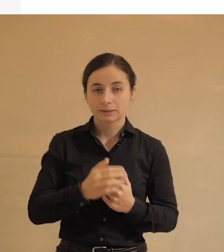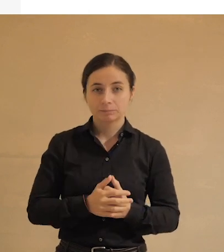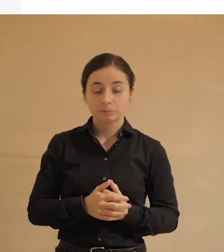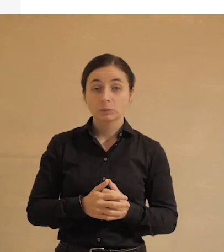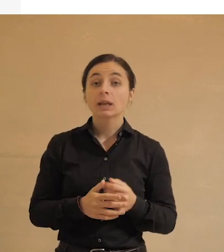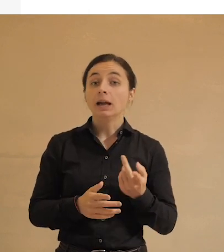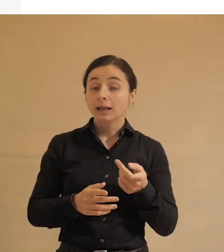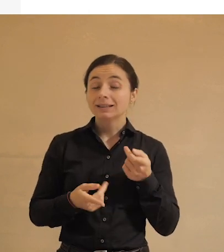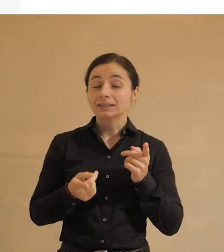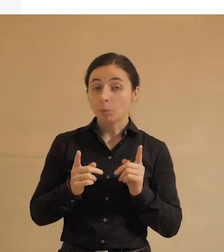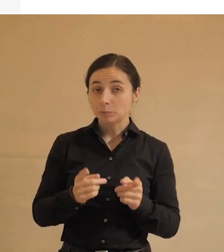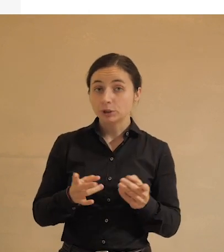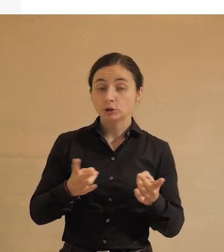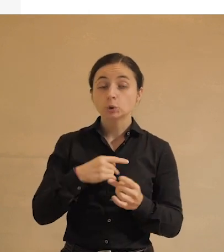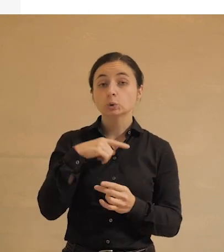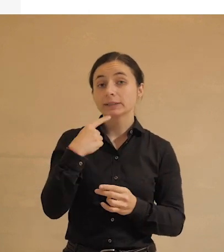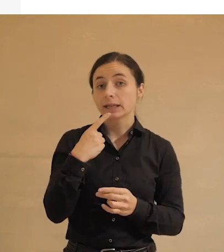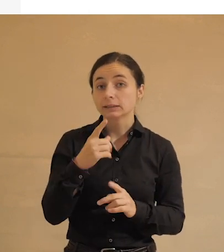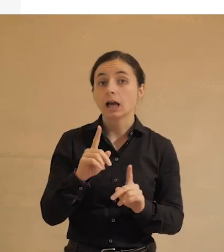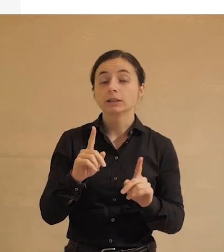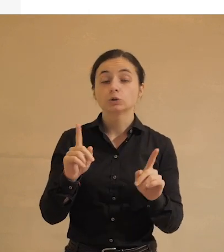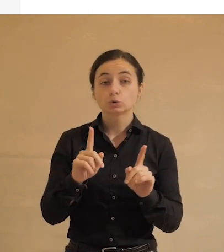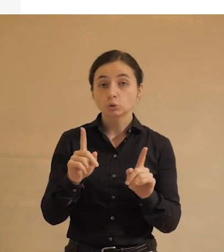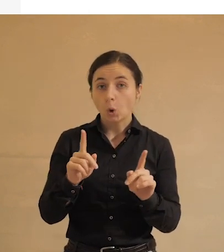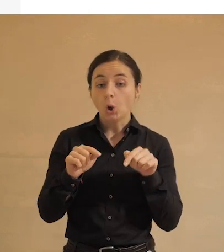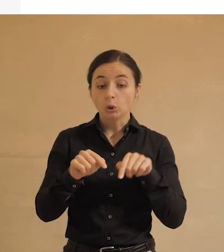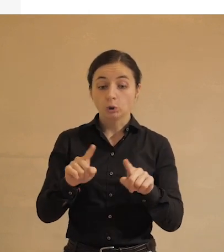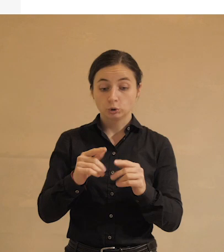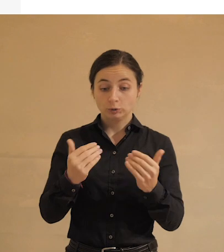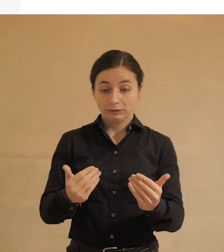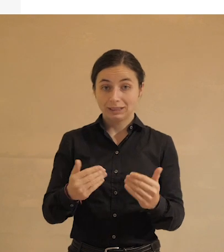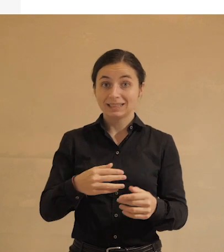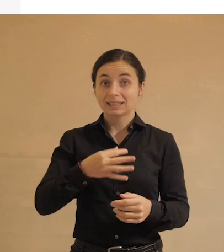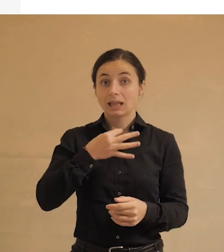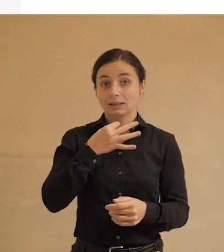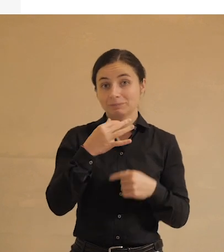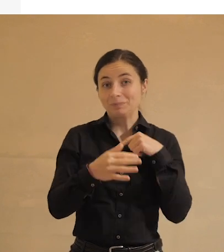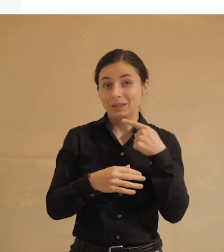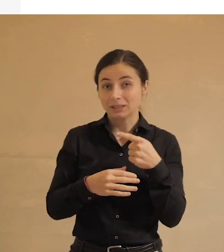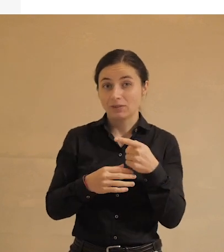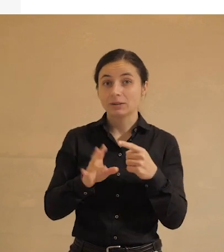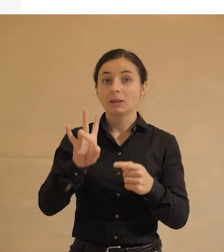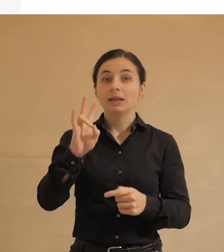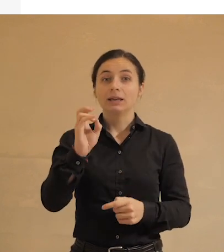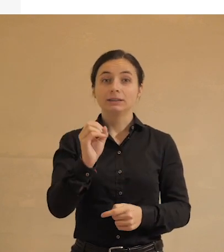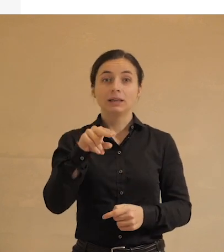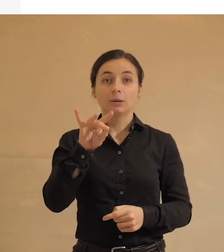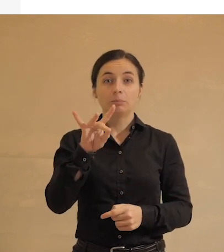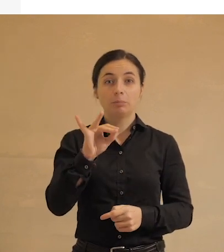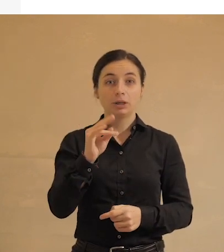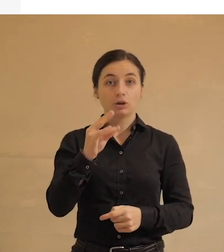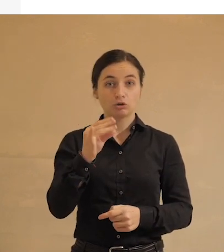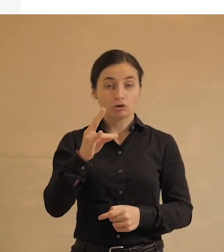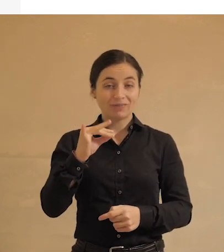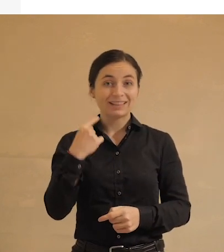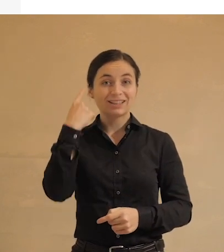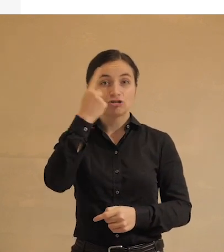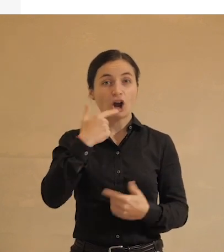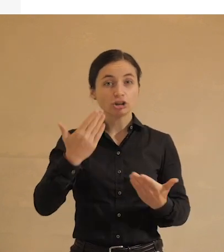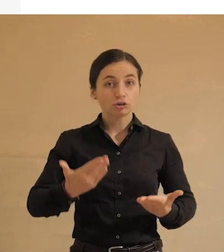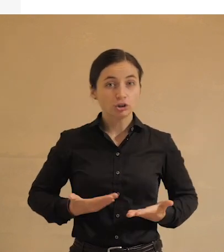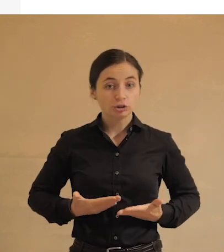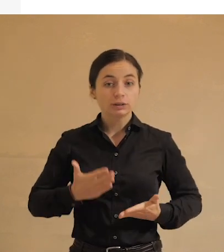На самом деле надо сказать, что то, что мы сейчас называем неприкосновенностью, закрытостью частной жизни,